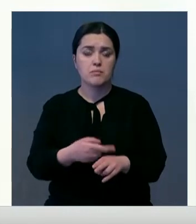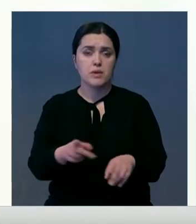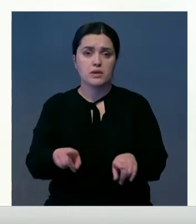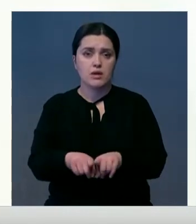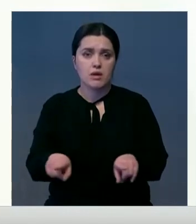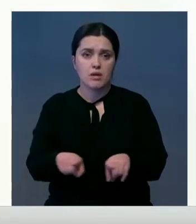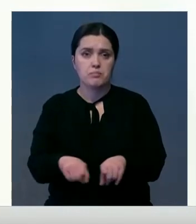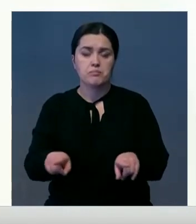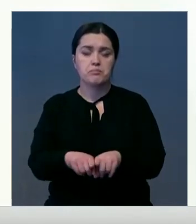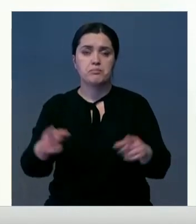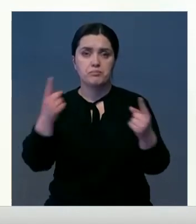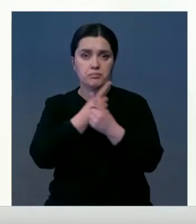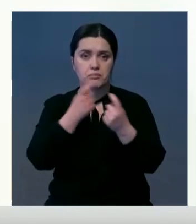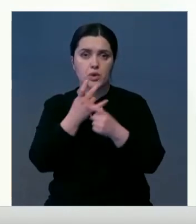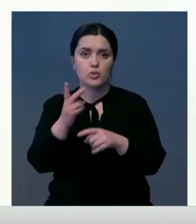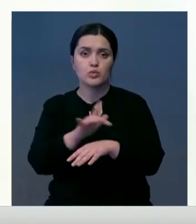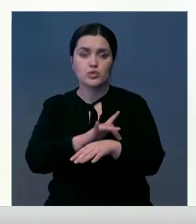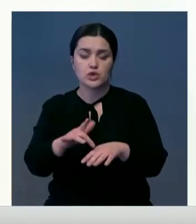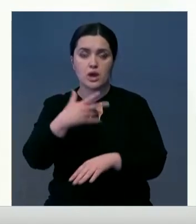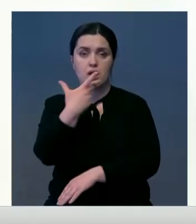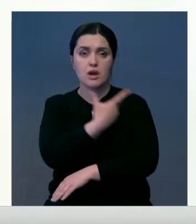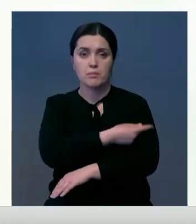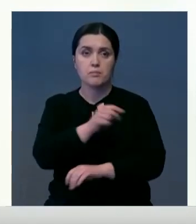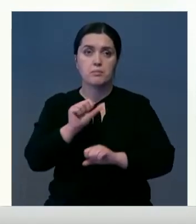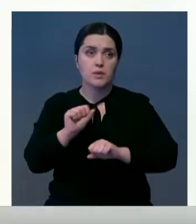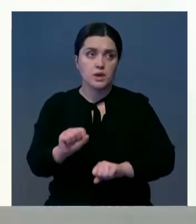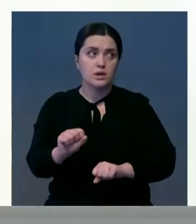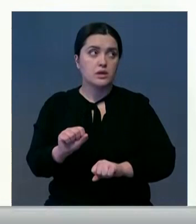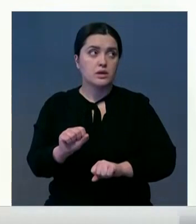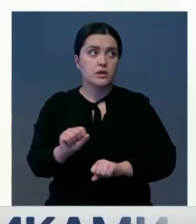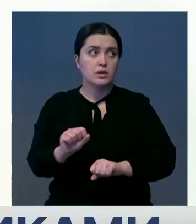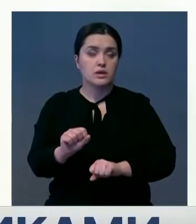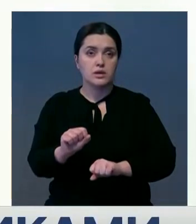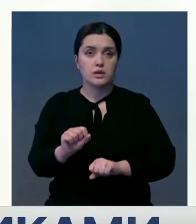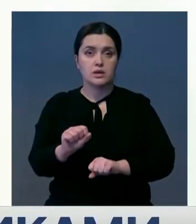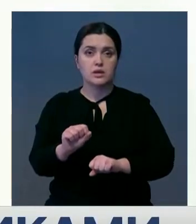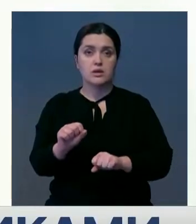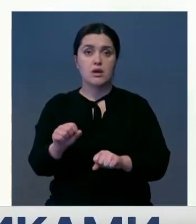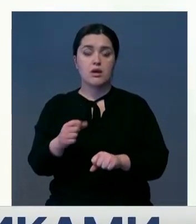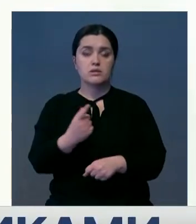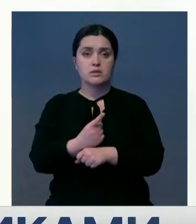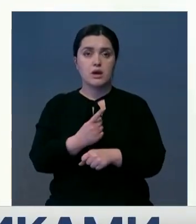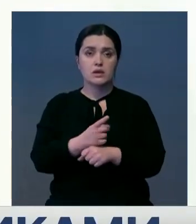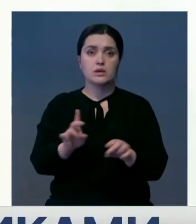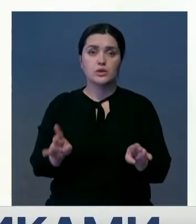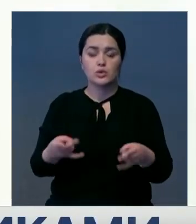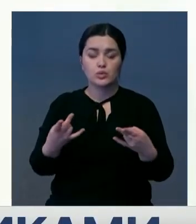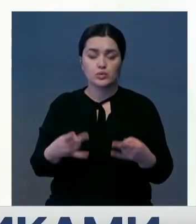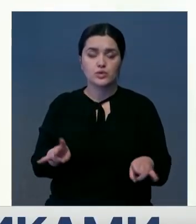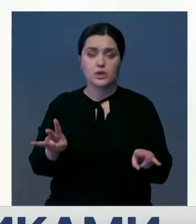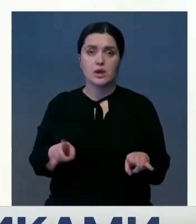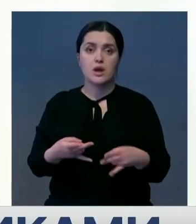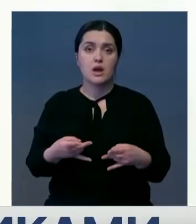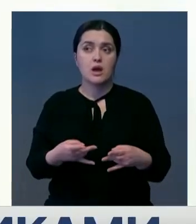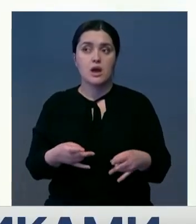потому что там звучали призывы уничтожать вакцины. вот этого, на самом деле, наверное, делать не нужно, потому что, ну